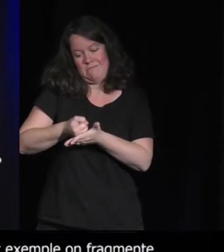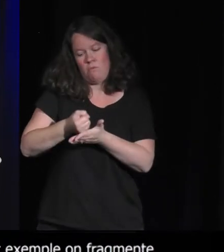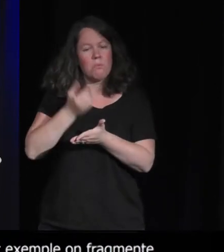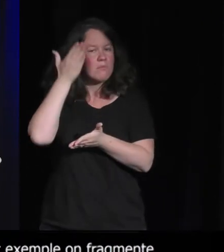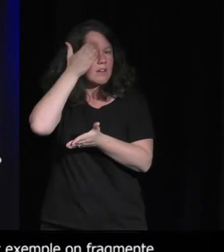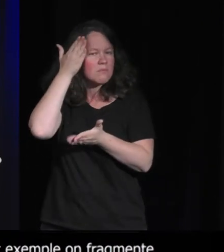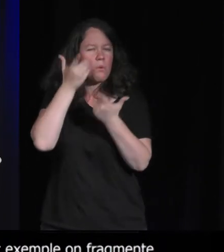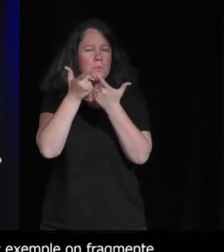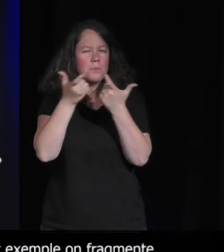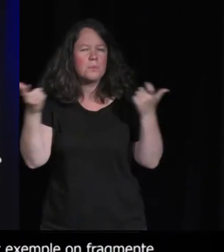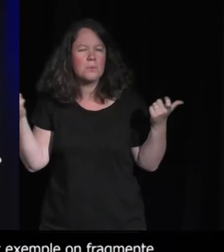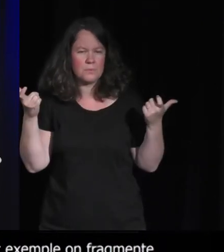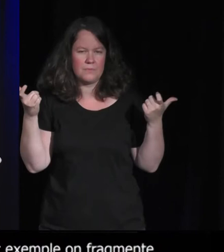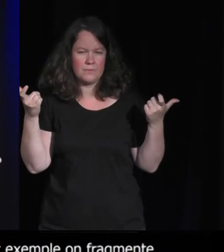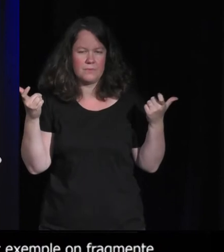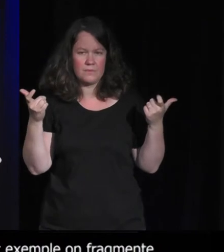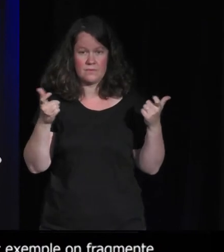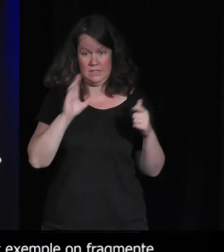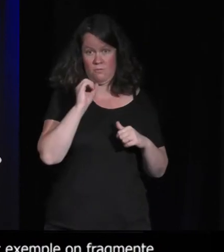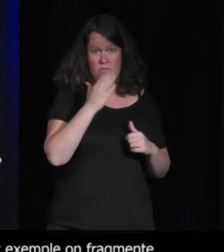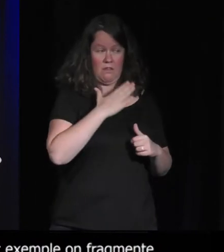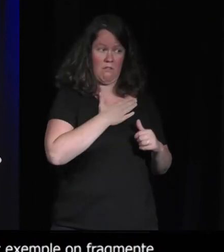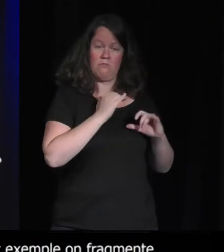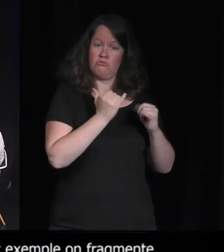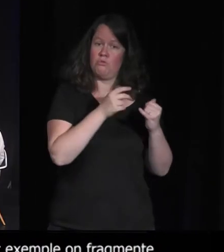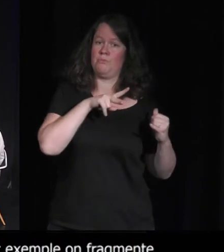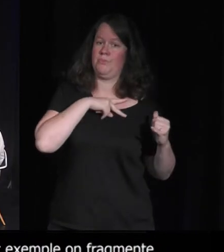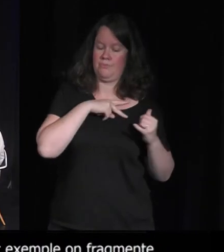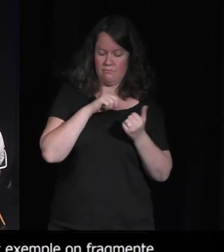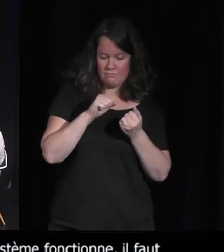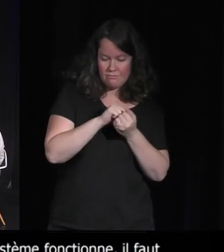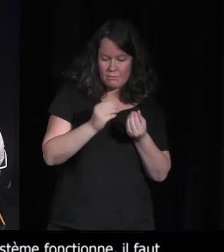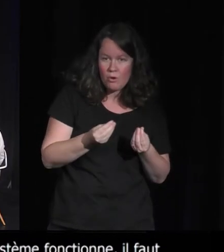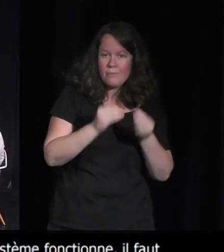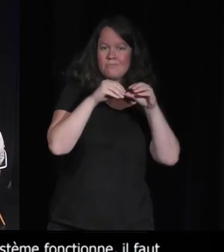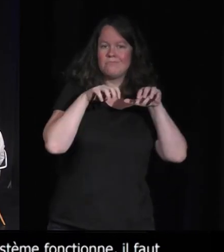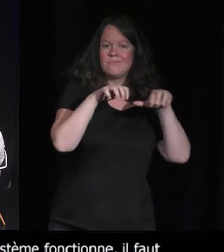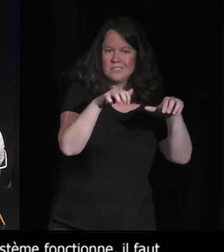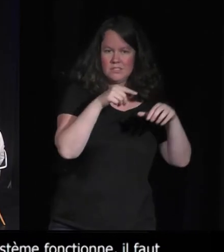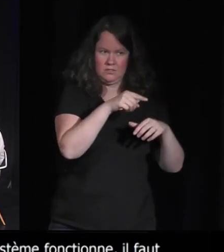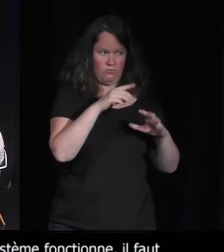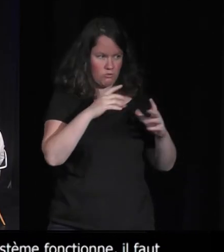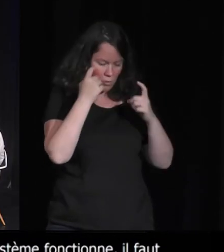je pense, dans Paperbiz, c'est qu'il faut que ce soit à la fois... Il faut trouver les bonnes règles, il que ce soit simple.